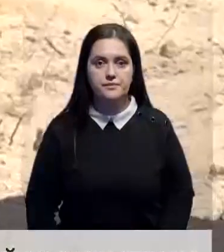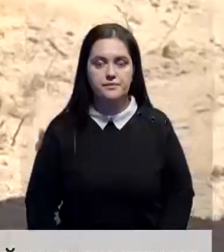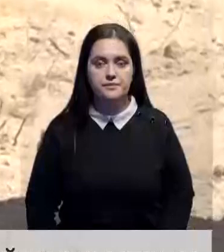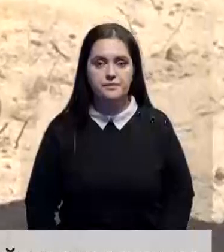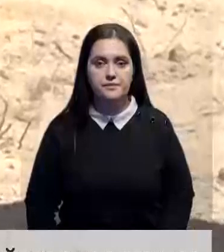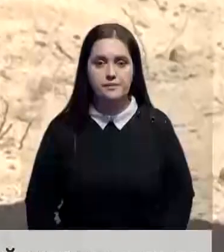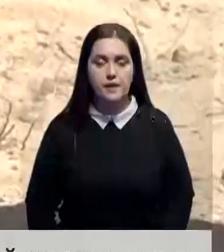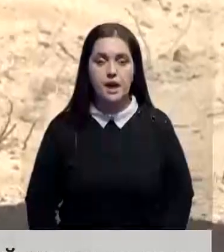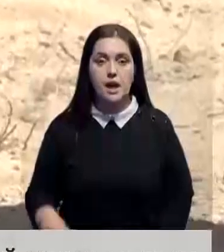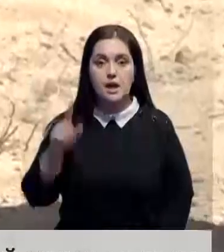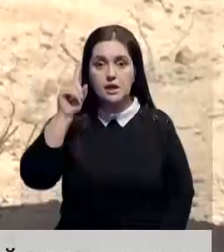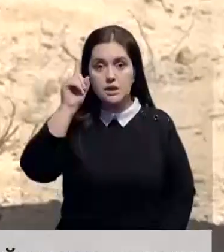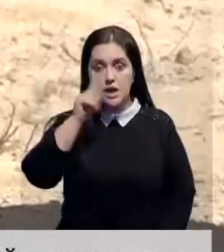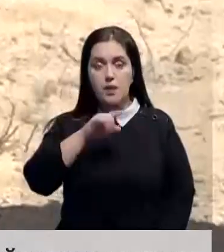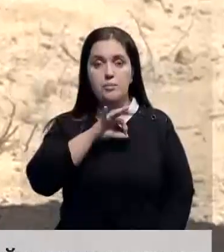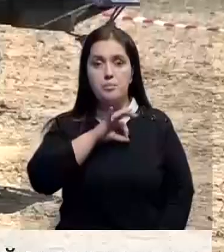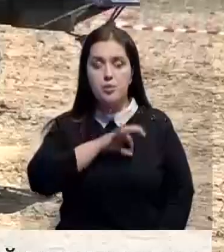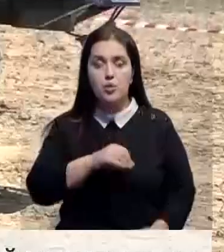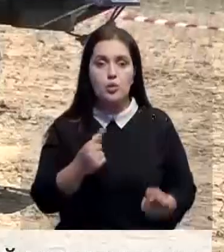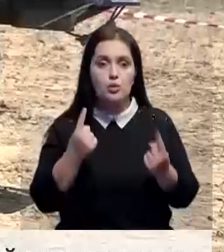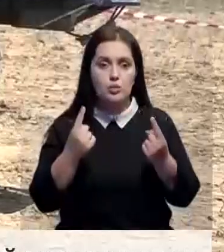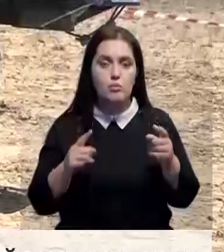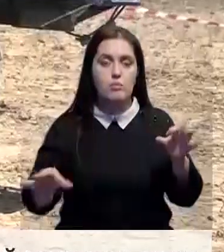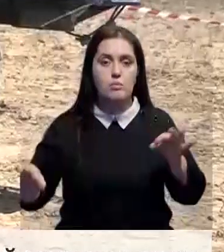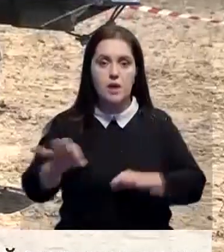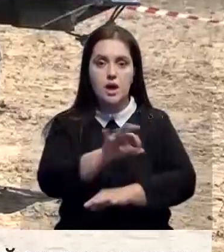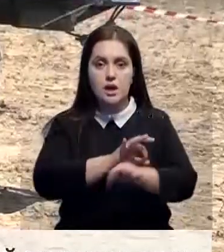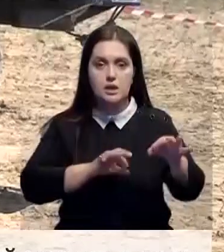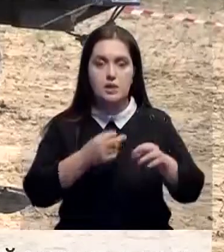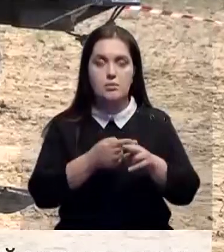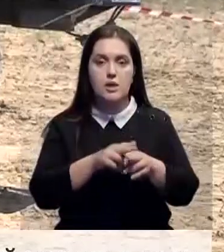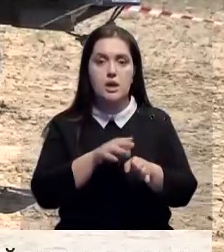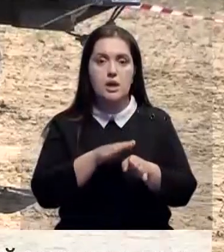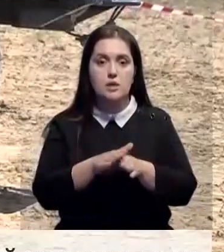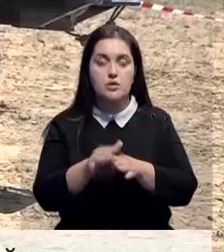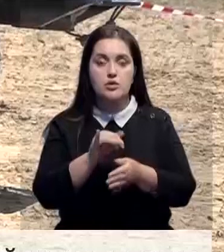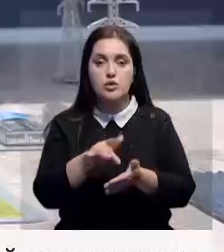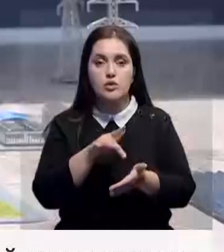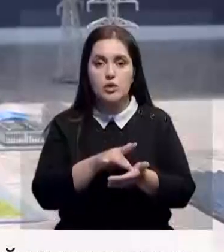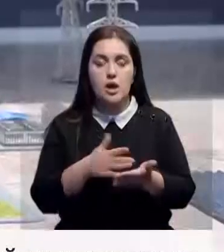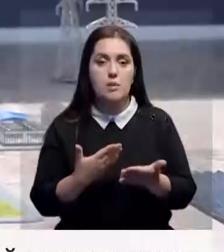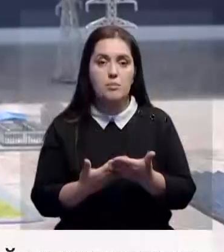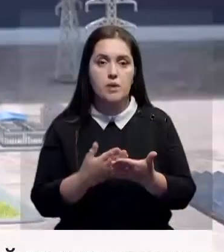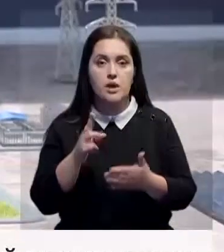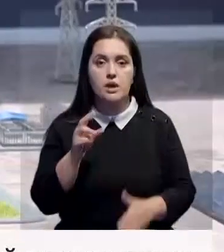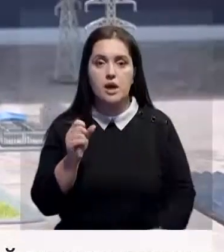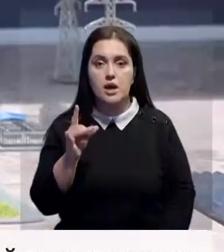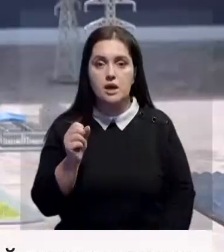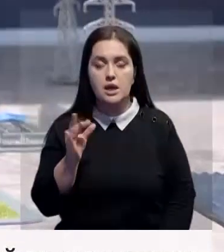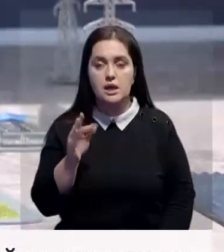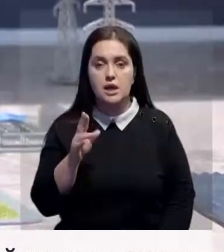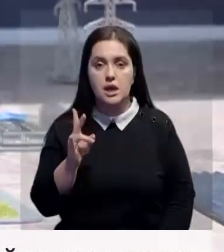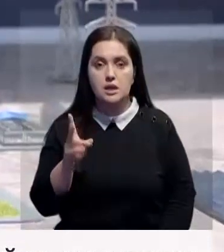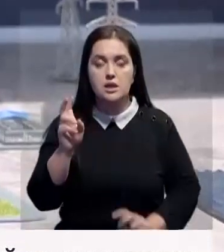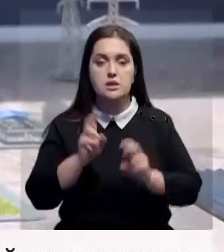Знания студентов вуза пригодятся в крупных проектах в сфере энергетики, которые реализуются сейчас в регионе. К примеру, Каракьянском районе на будущем